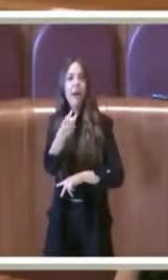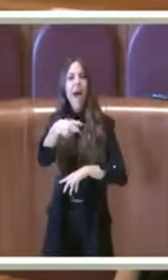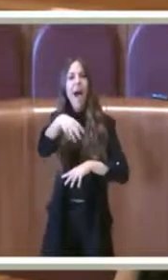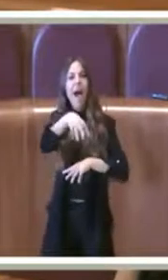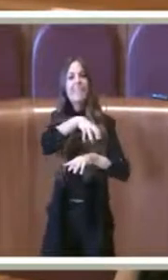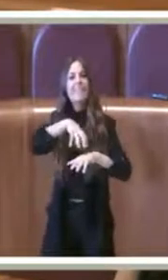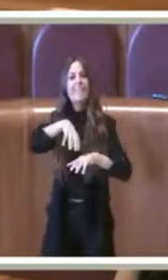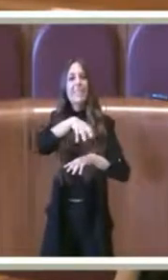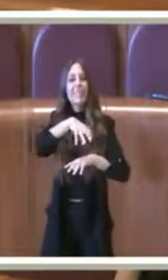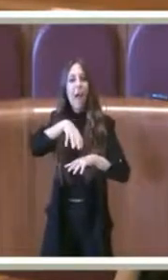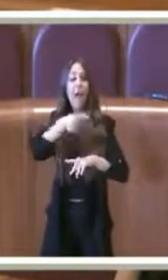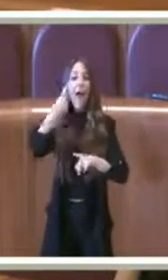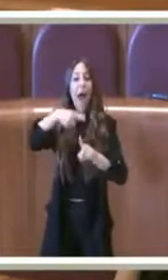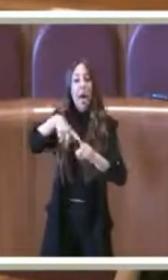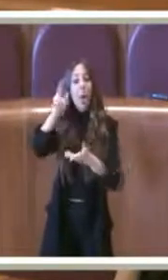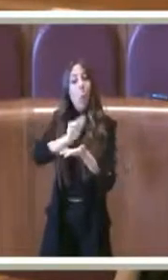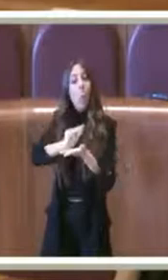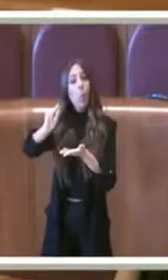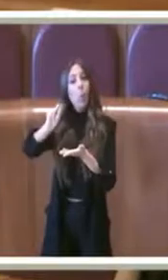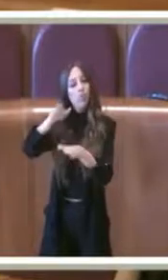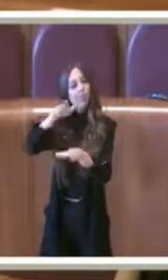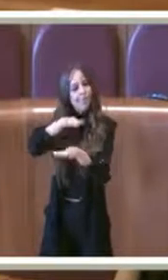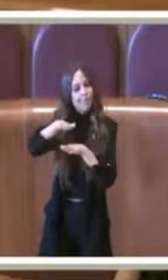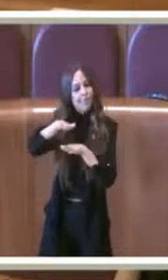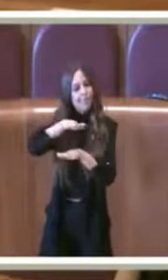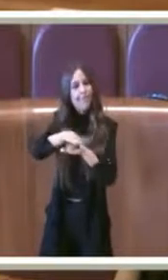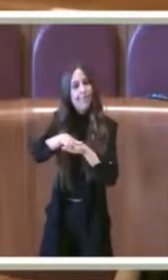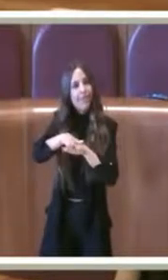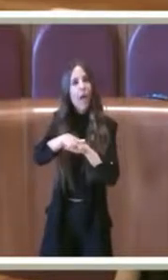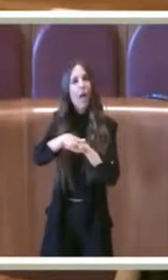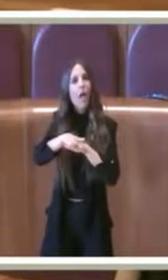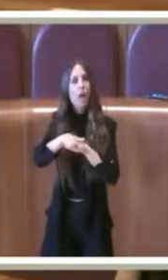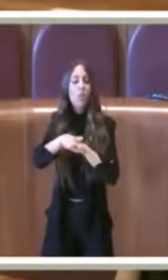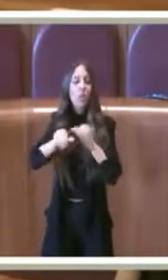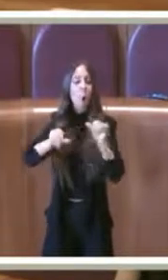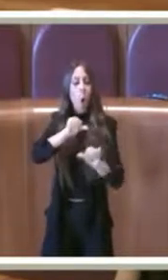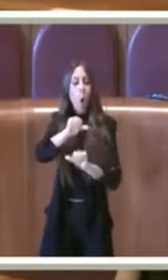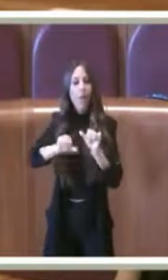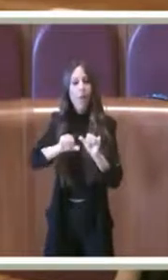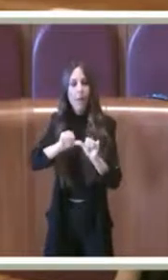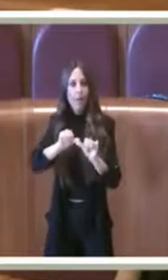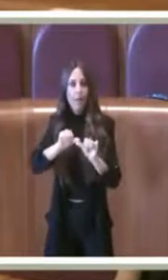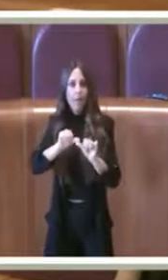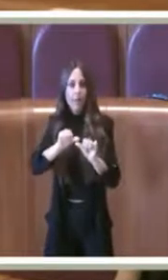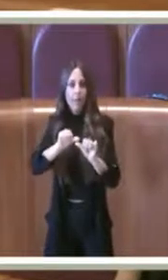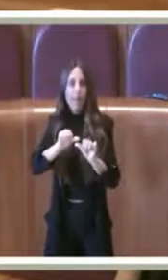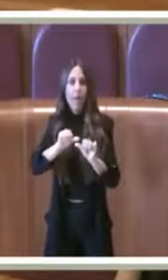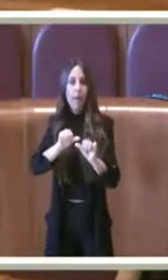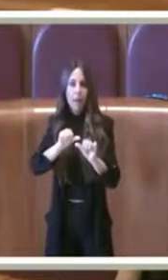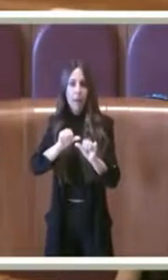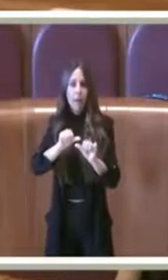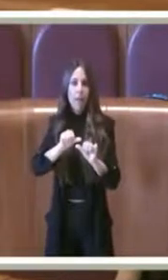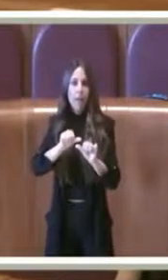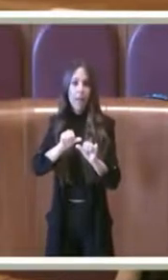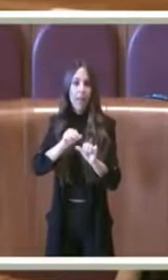e gli uffici competenti si sostituiscano e quindi li facciano loro. Quindi signori,